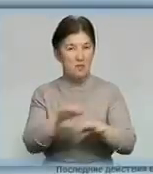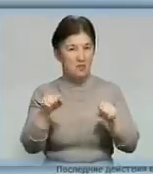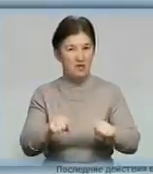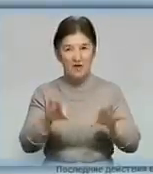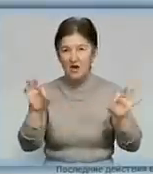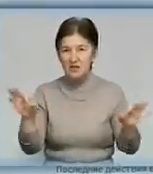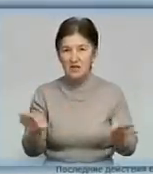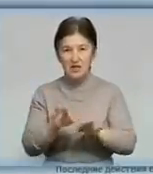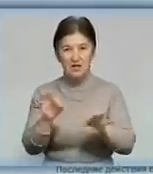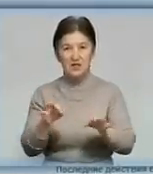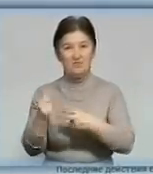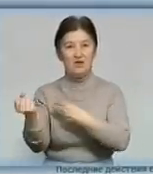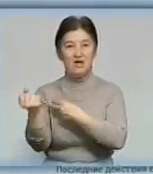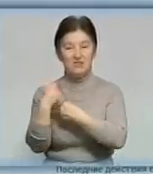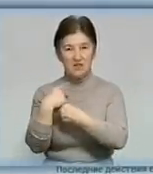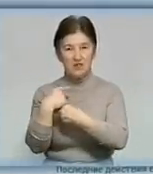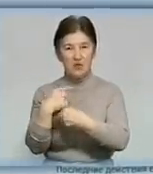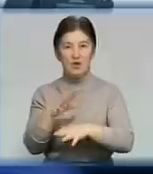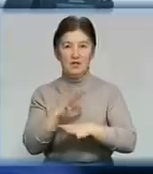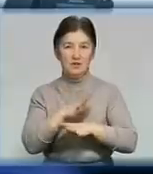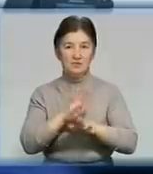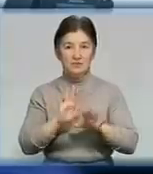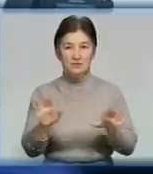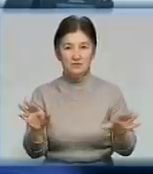вказівок від Центральної прес-служби не отримував.